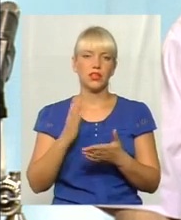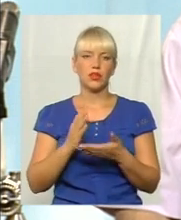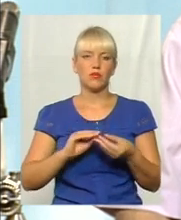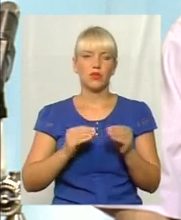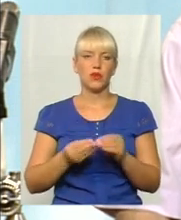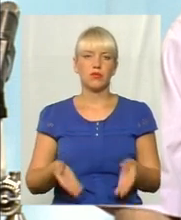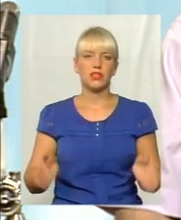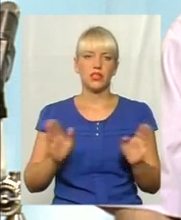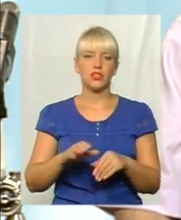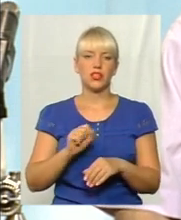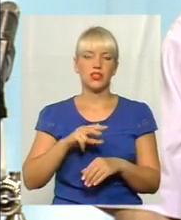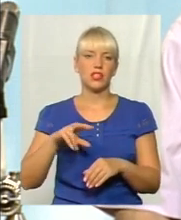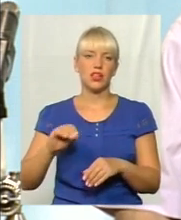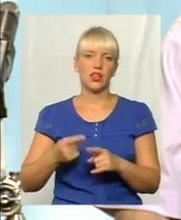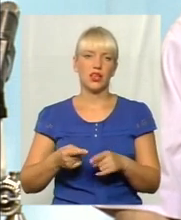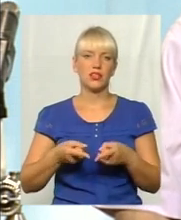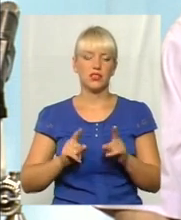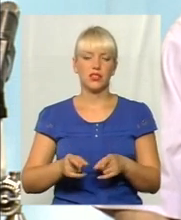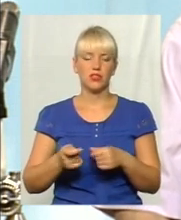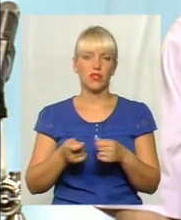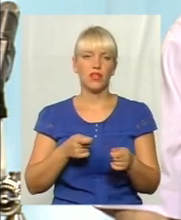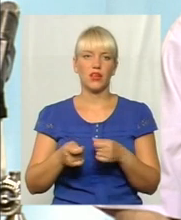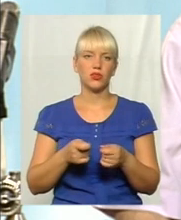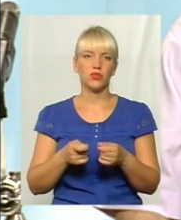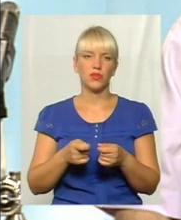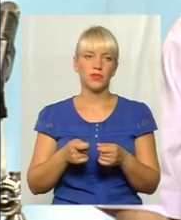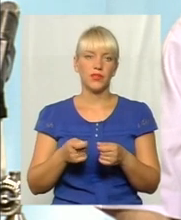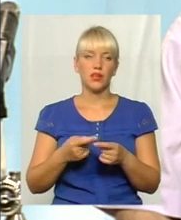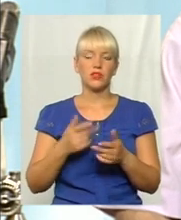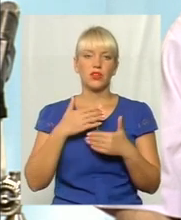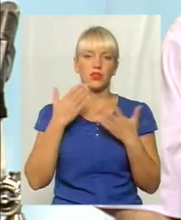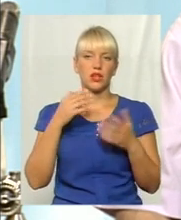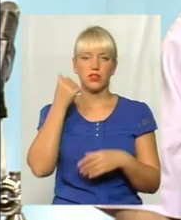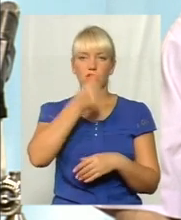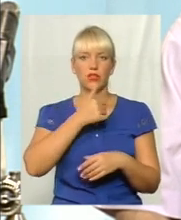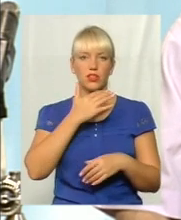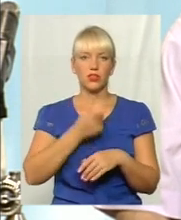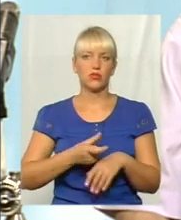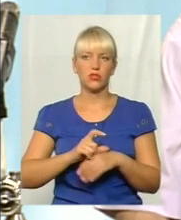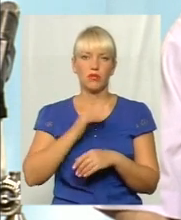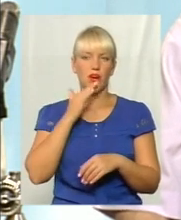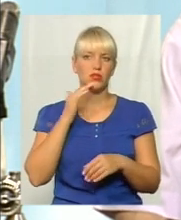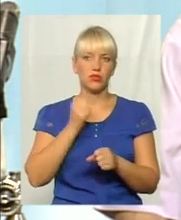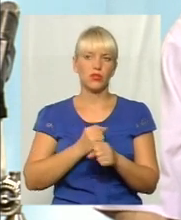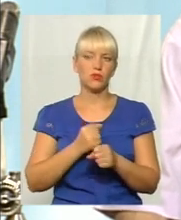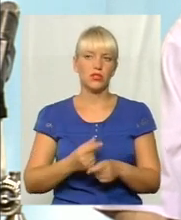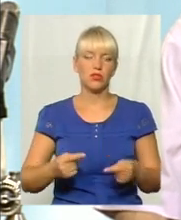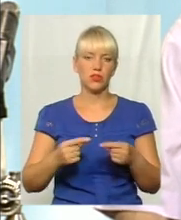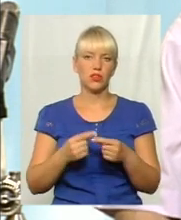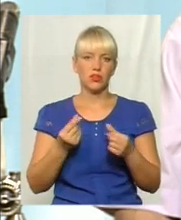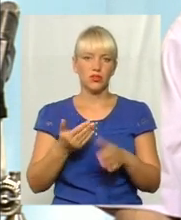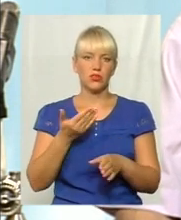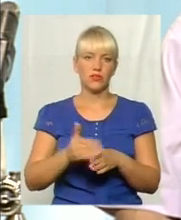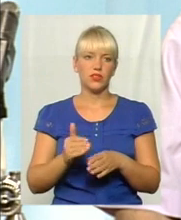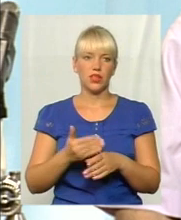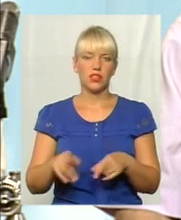залишаються, але дійсно владою, особливо останні роки, дуже багато робиться, конкретні гроші відділяються,